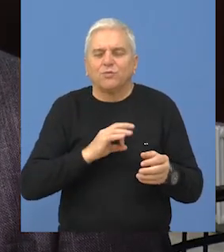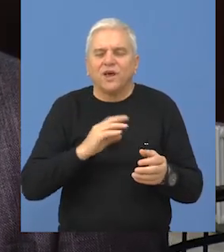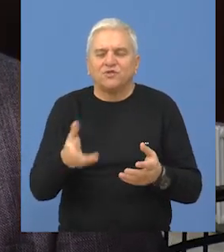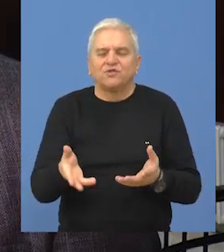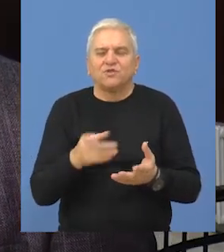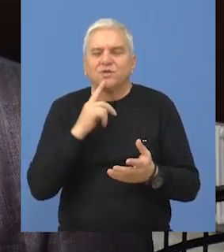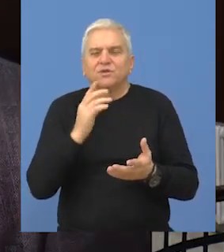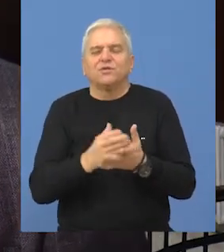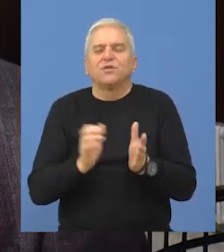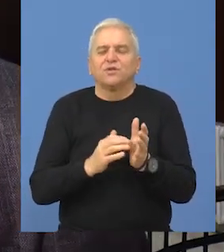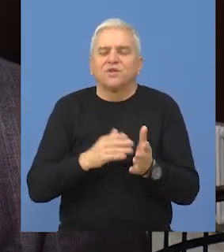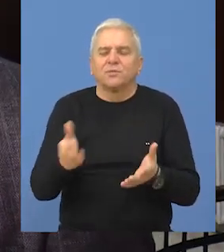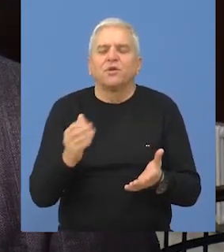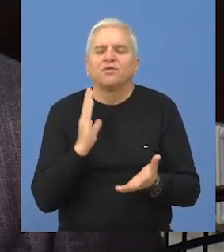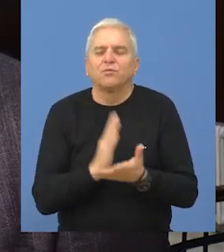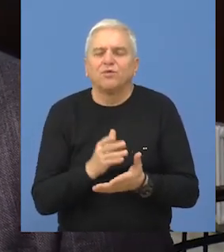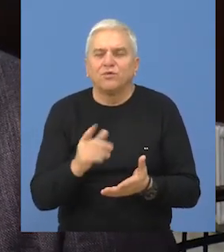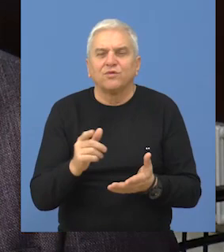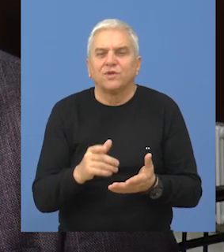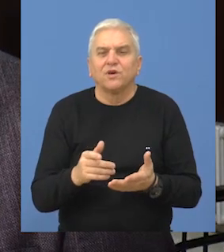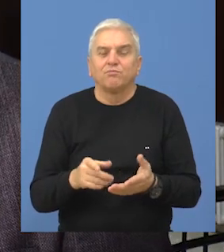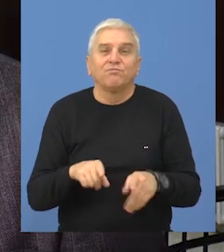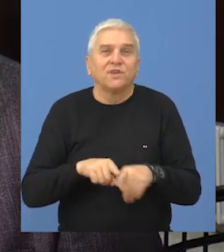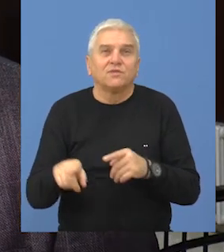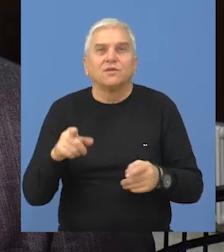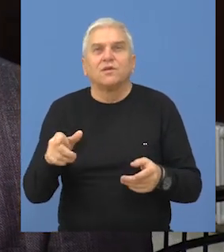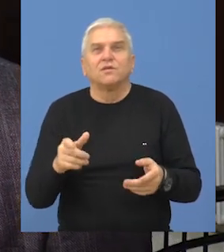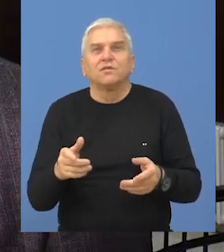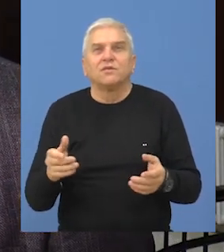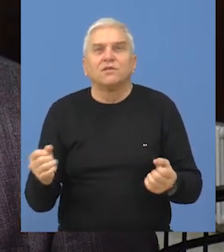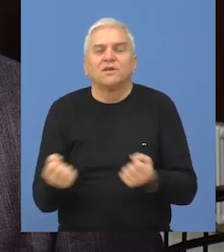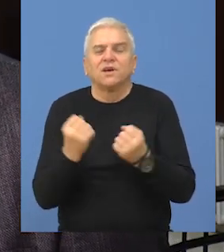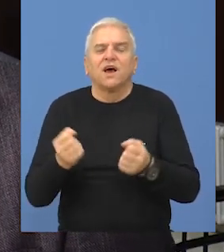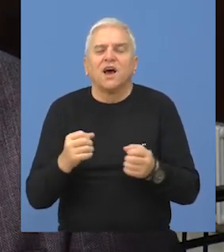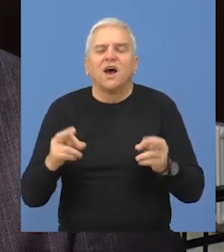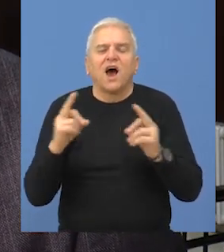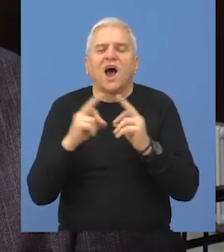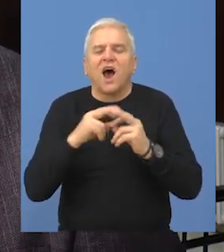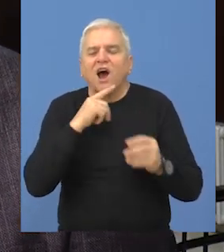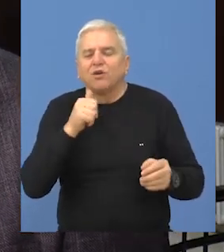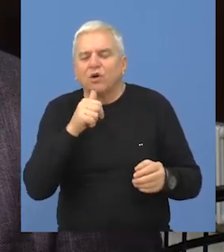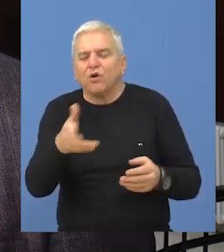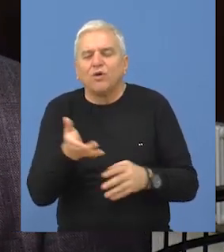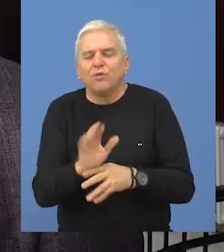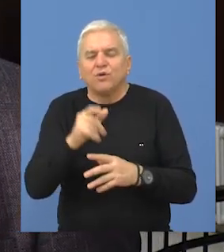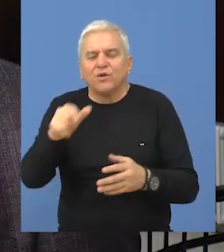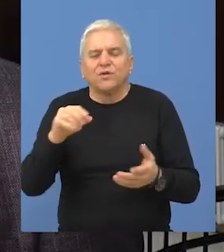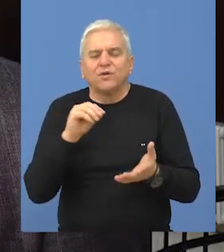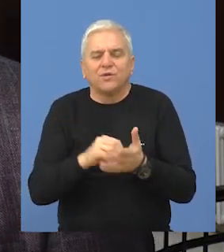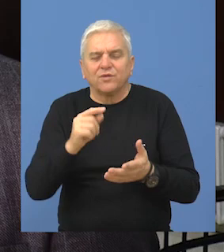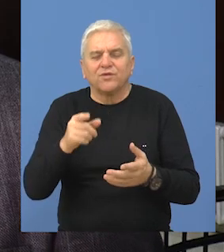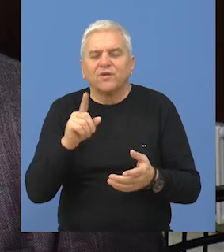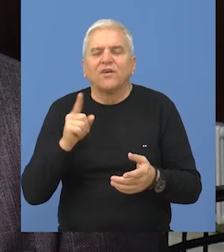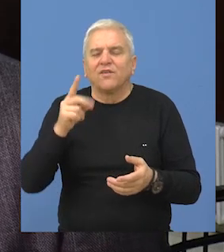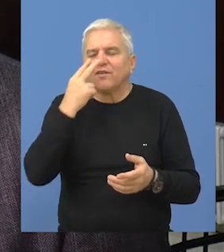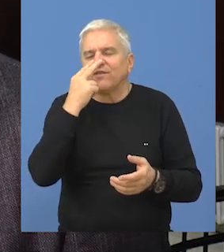Bečeju, to bi u današnjem govoru bilo kao jedna svavrstna agropetnica i mislim da